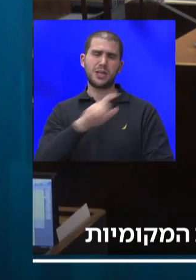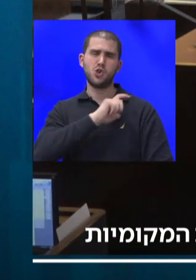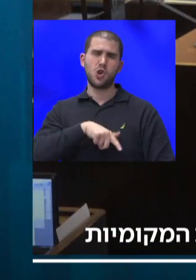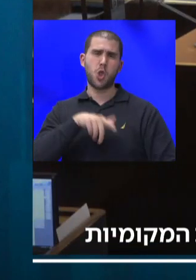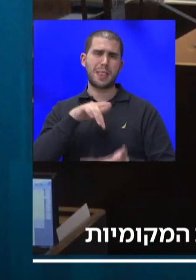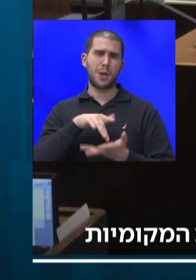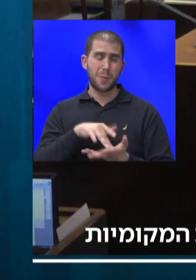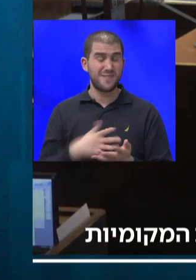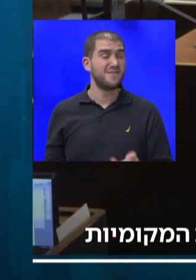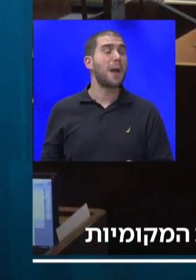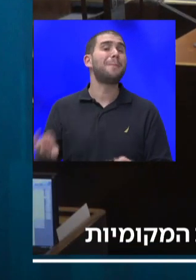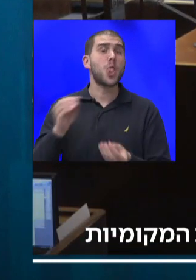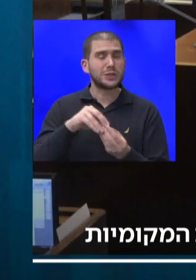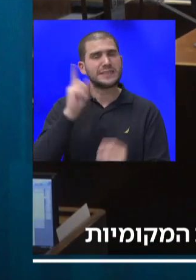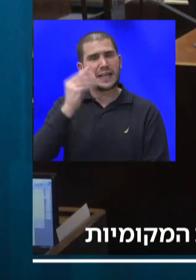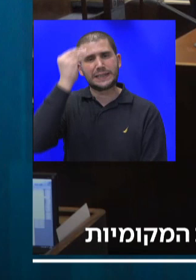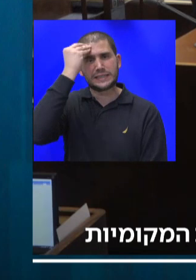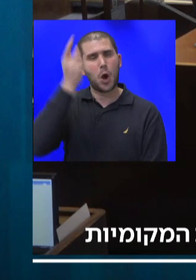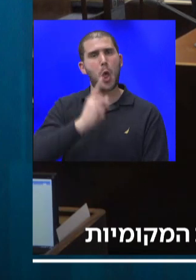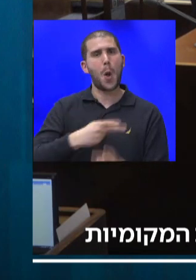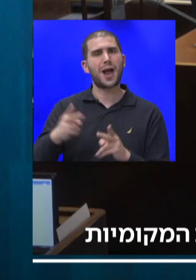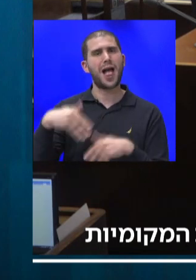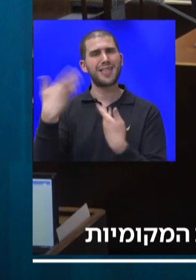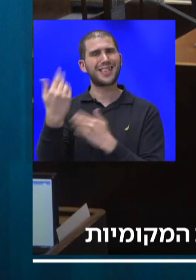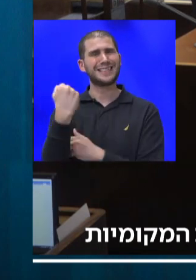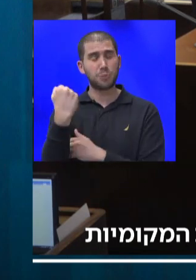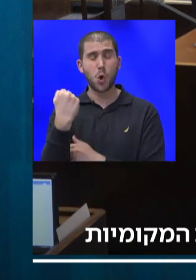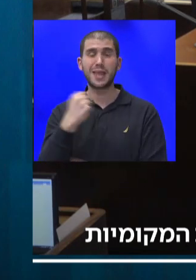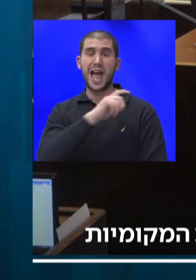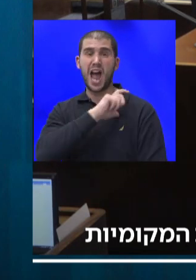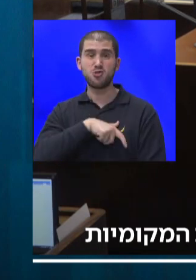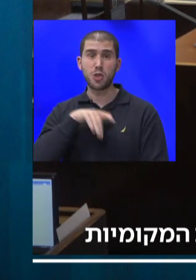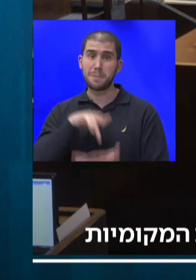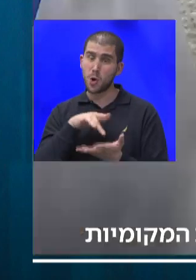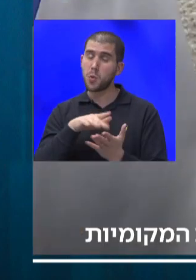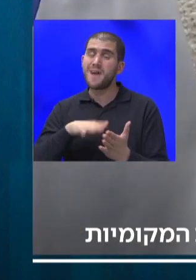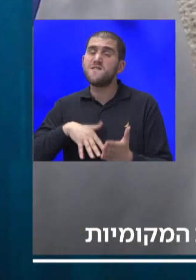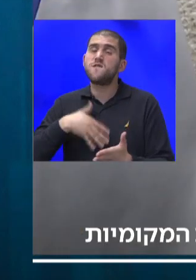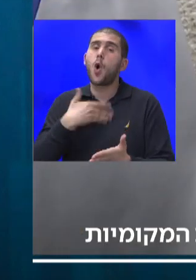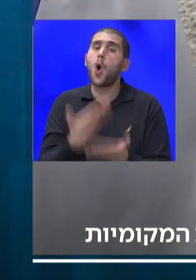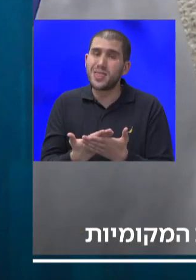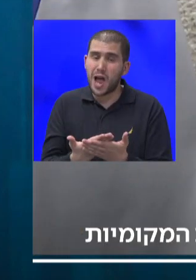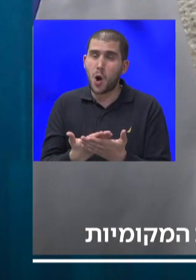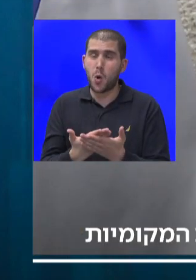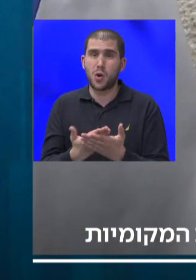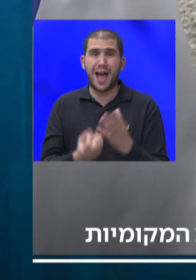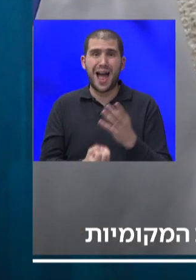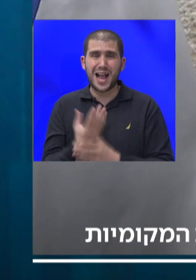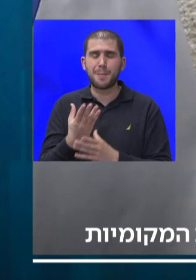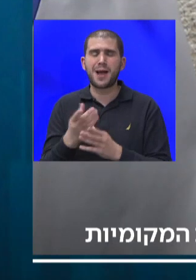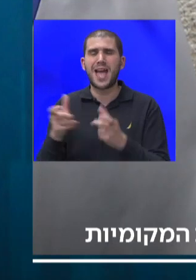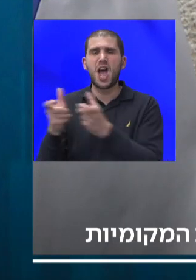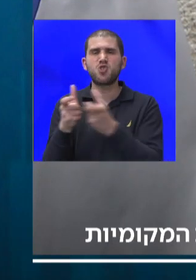צריך לזכור שזה לא רק העברת סמכויות, הרשויות המקומיות באופן וולונטרי לאור הקמת האשקולות שלנו שפרסנו בכל הארץ,